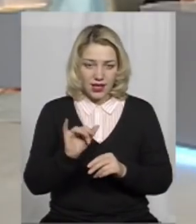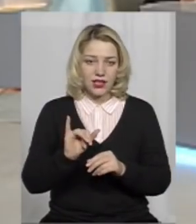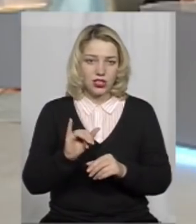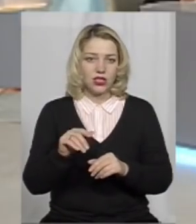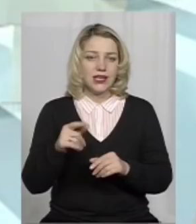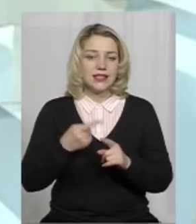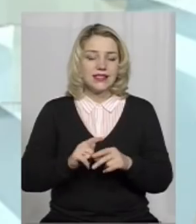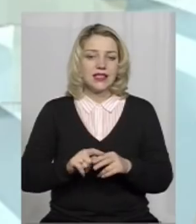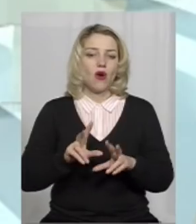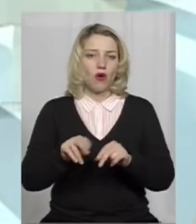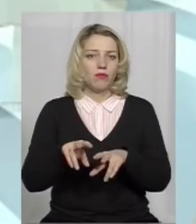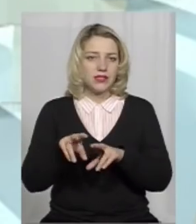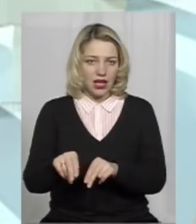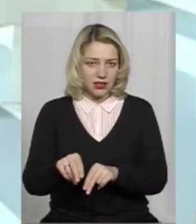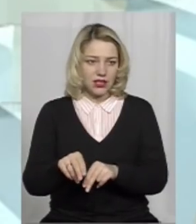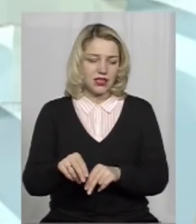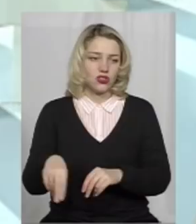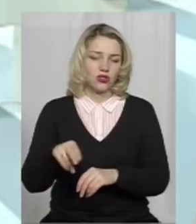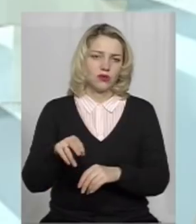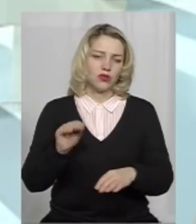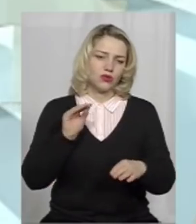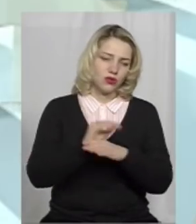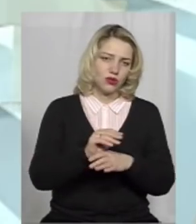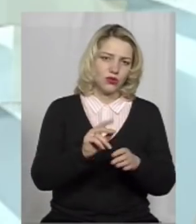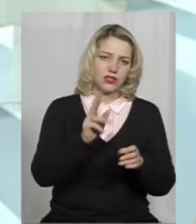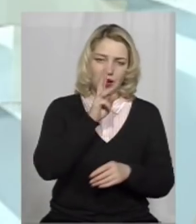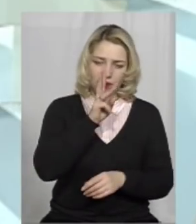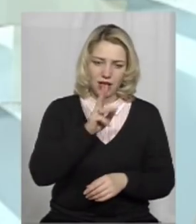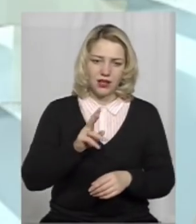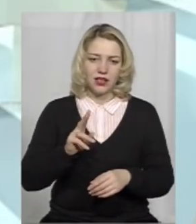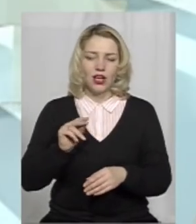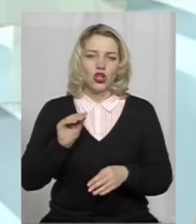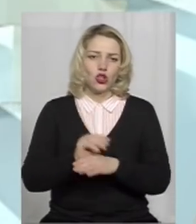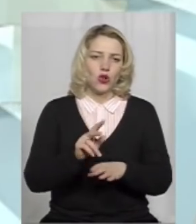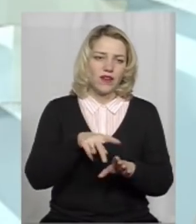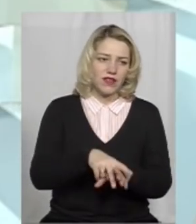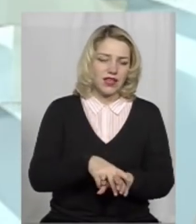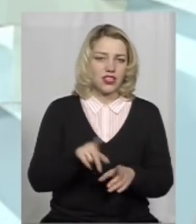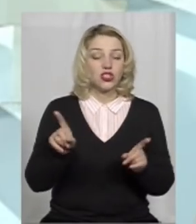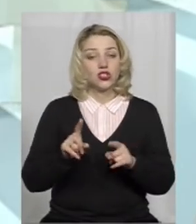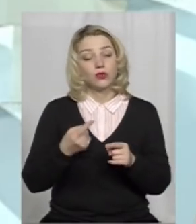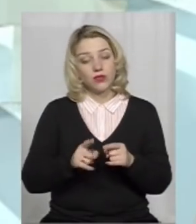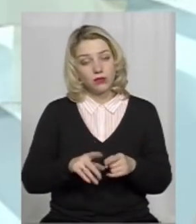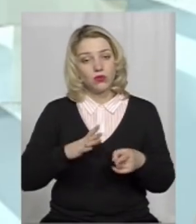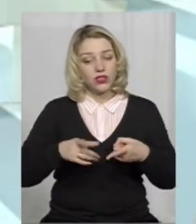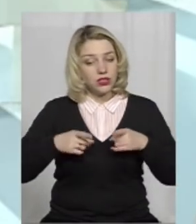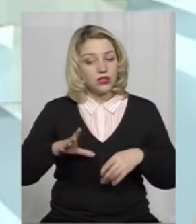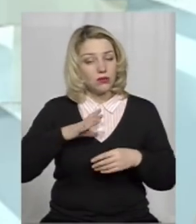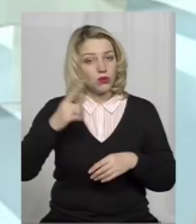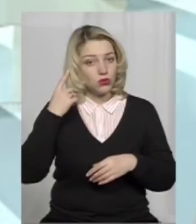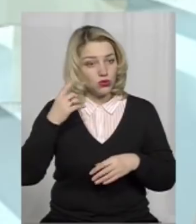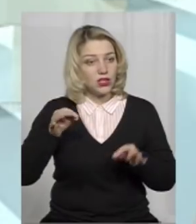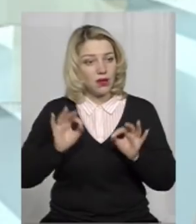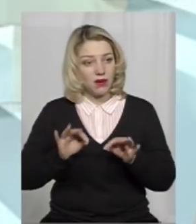обіцянки до зарплати, до навантаження, щоб вони були дійсно почуті і